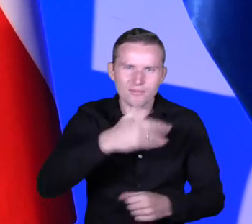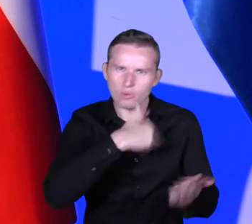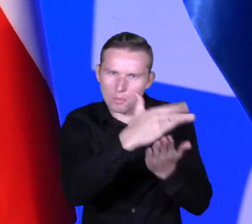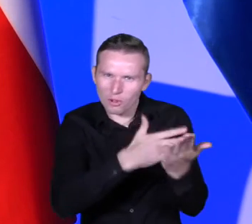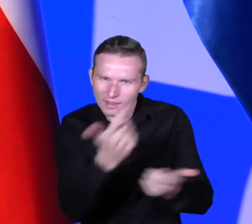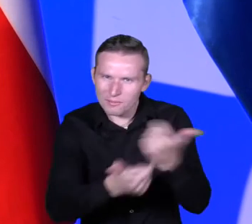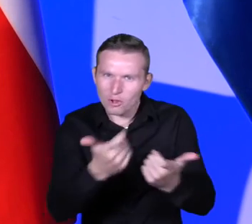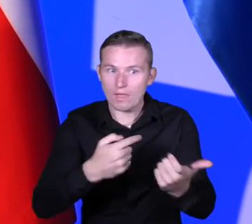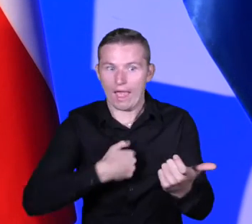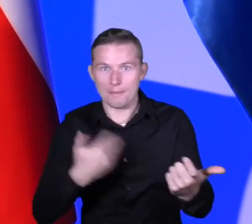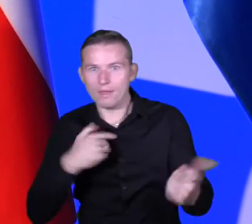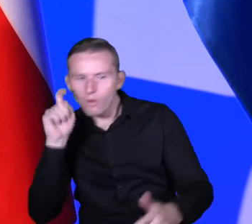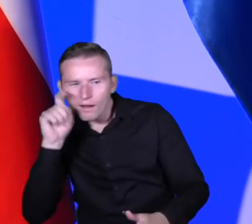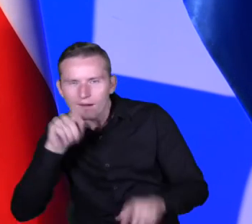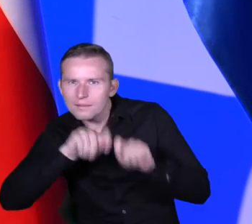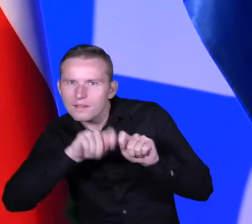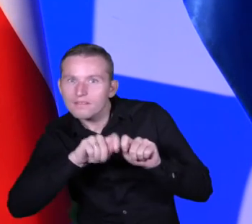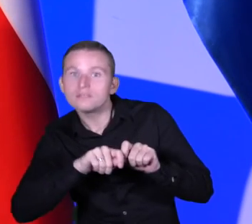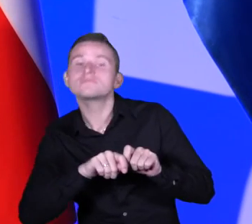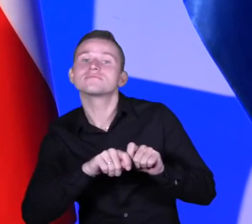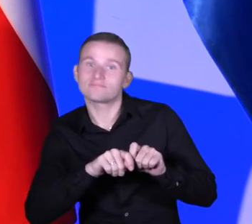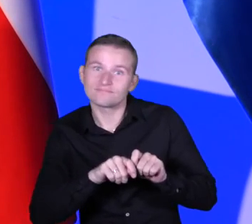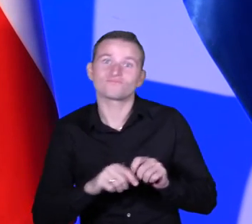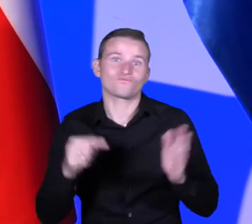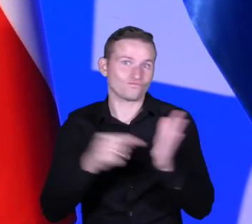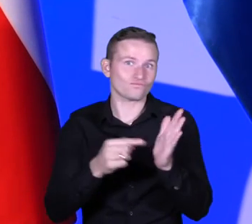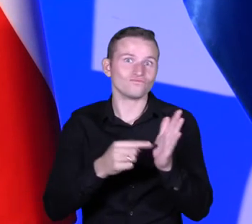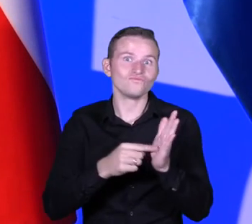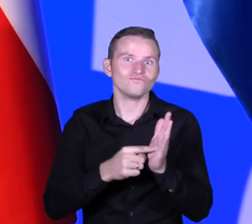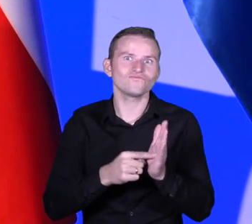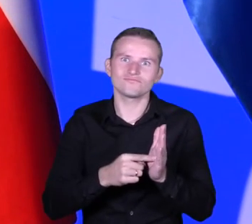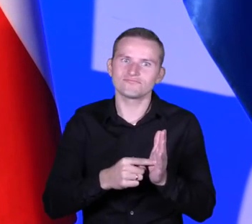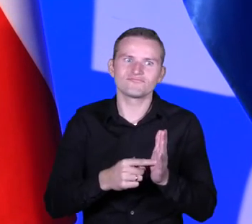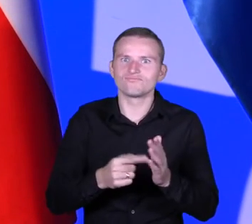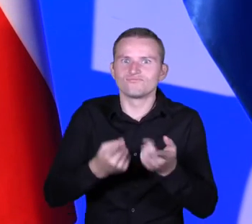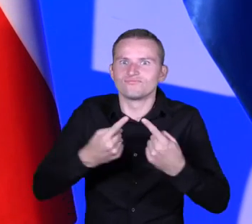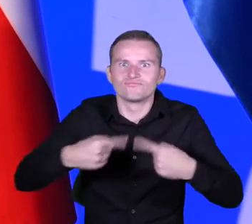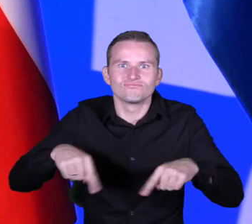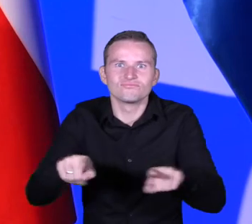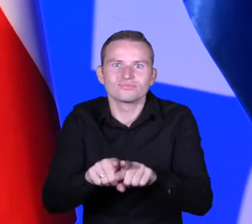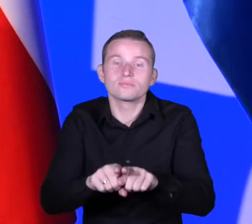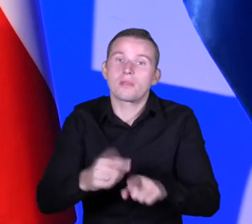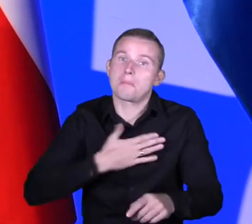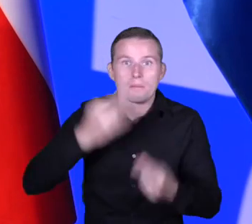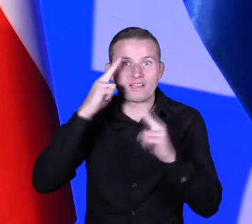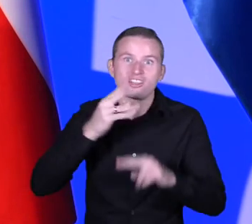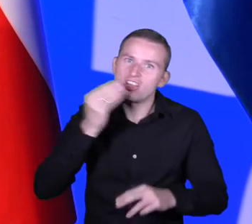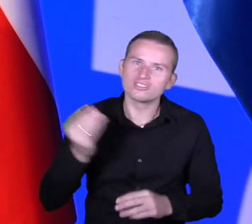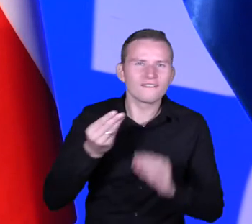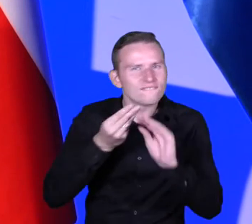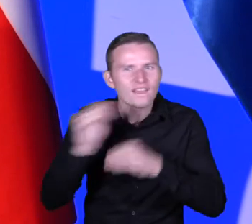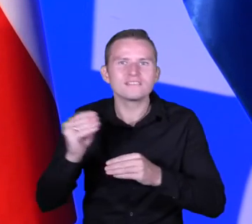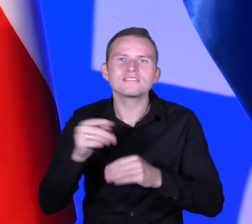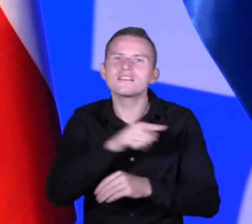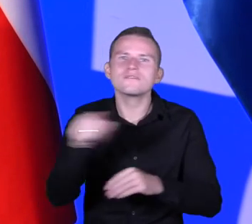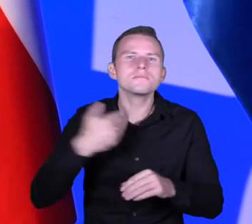podglądaliśmy je w ministerstwie, już je przekuwamy, ale mam nadzieję, że dzisiaj się dowiem jeszcze więcej o tych rozwiązaniach, które Państwo przygotowali